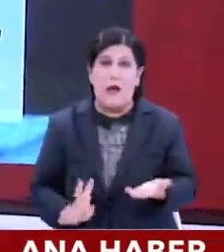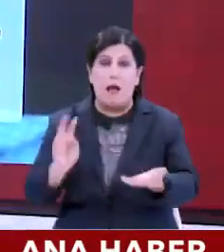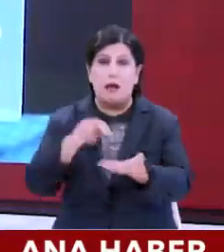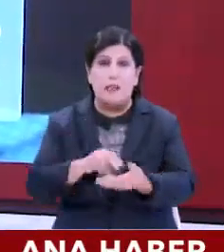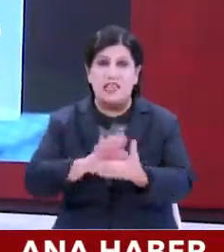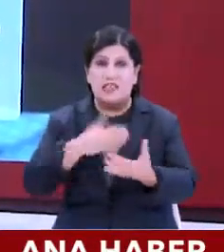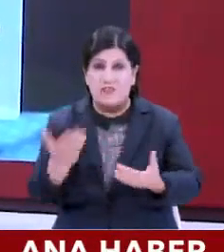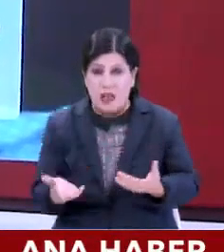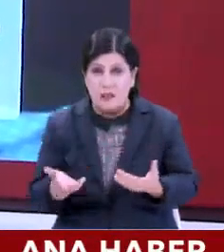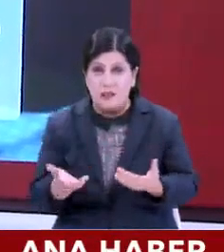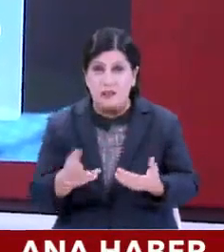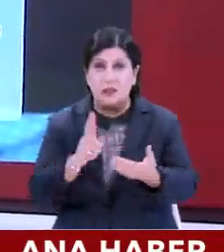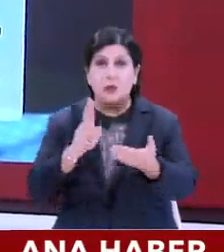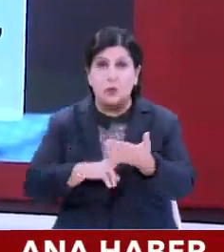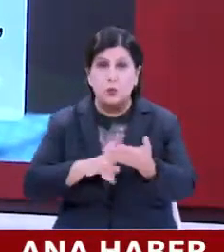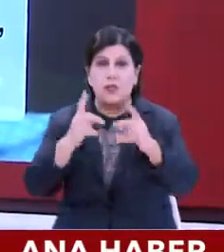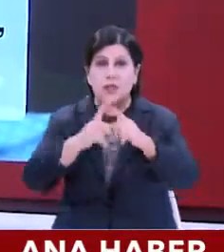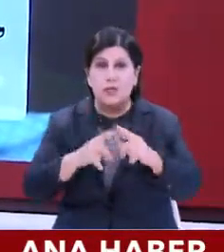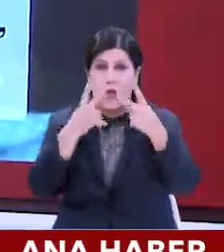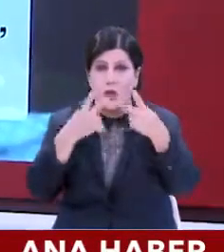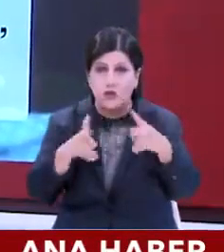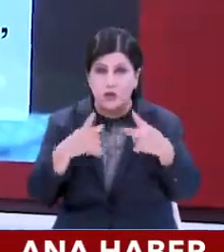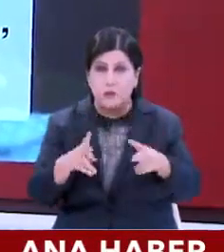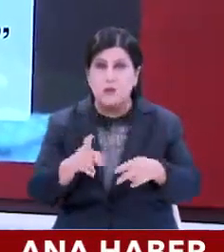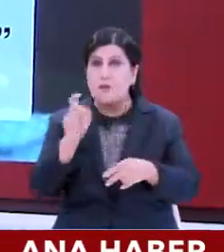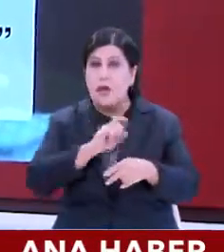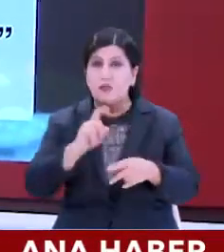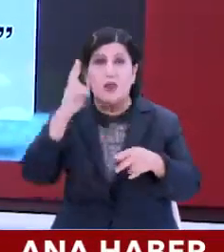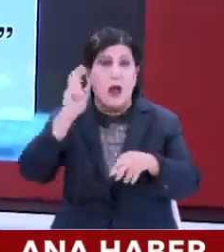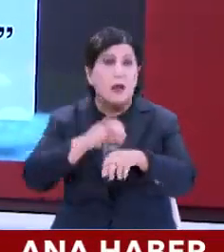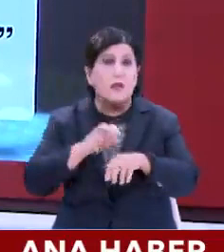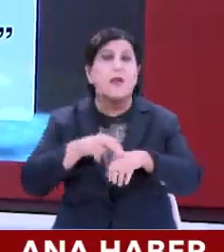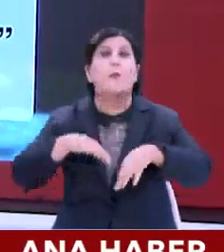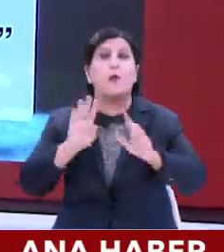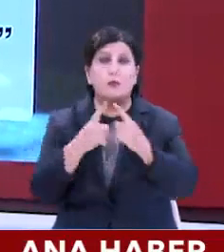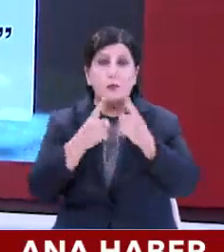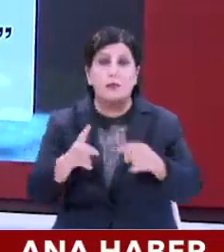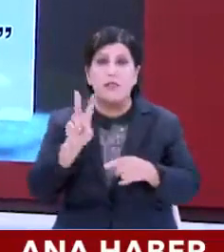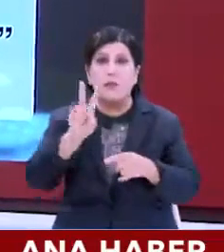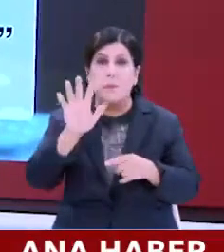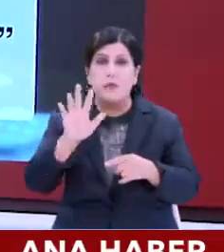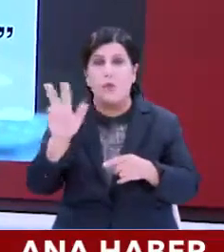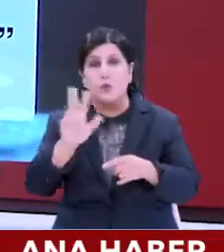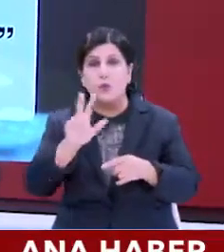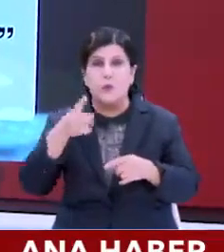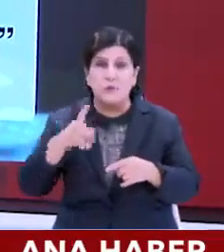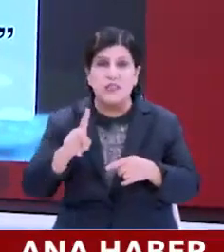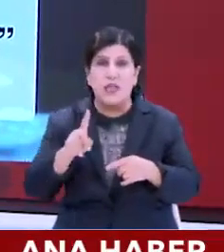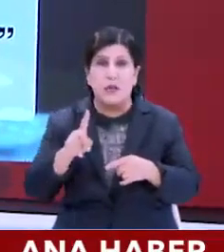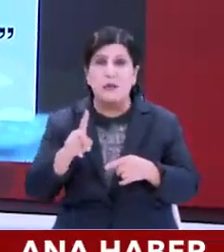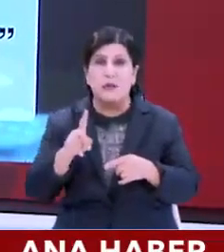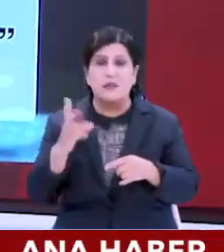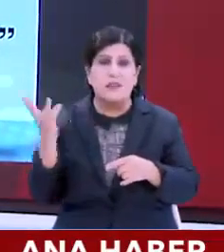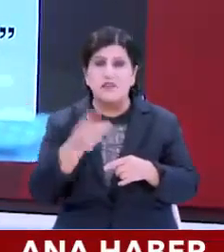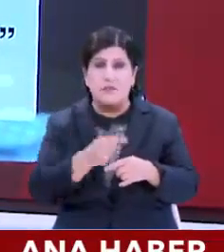istifa eden üye sayısını açıklamış. Yanlış hatırlamıyorsam demiş, 25-30 bin civarında